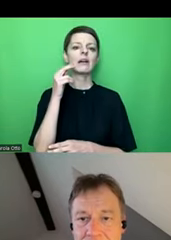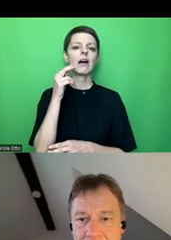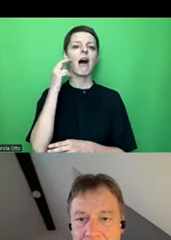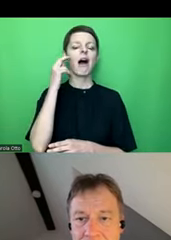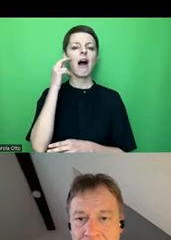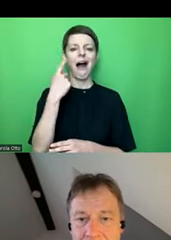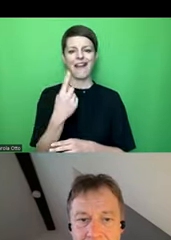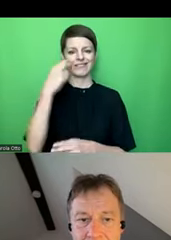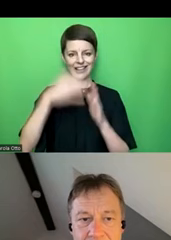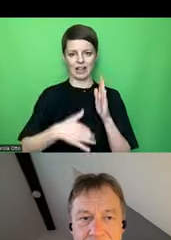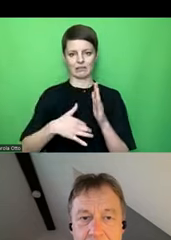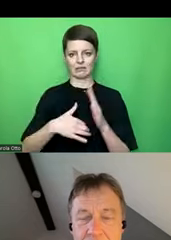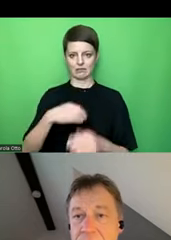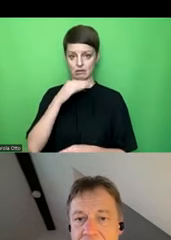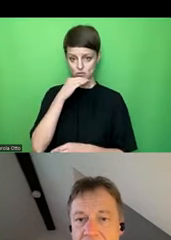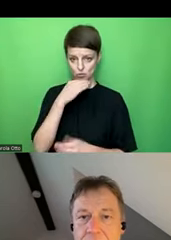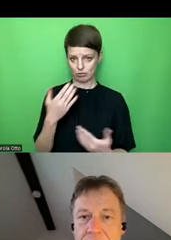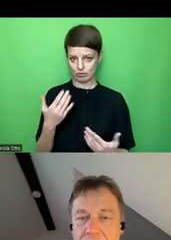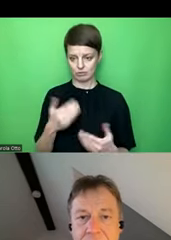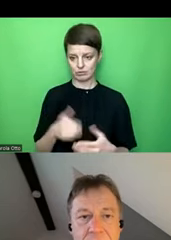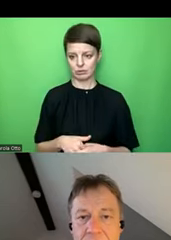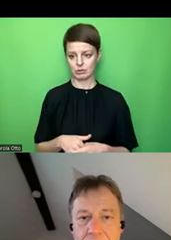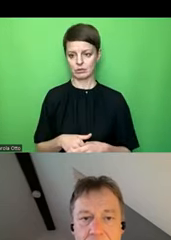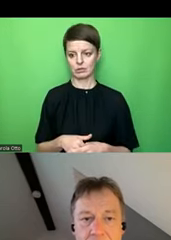würde. Genau, das muss als